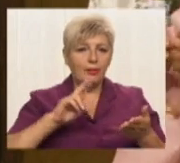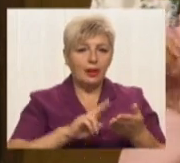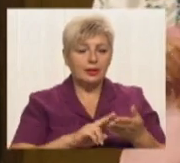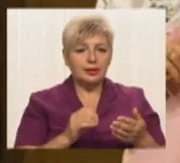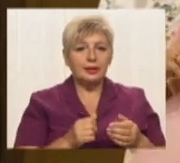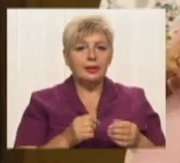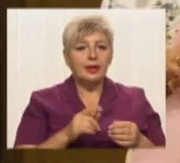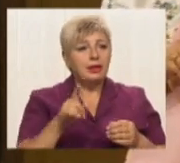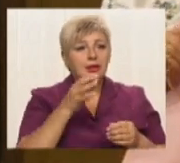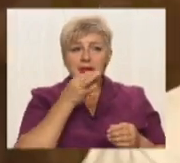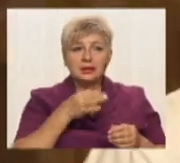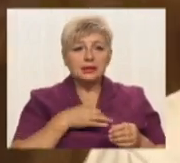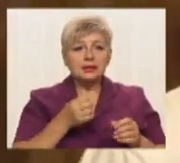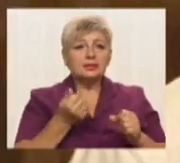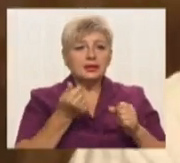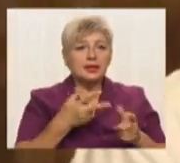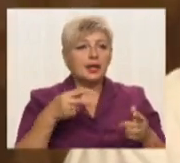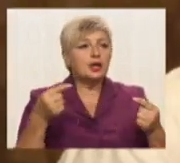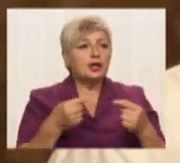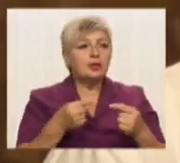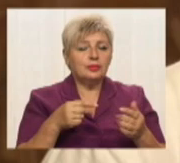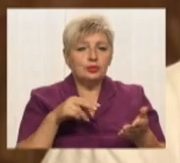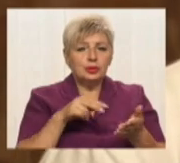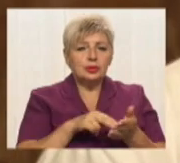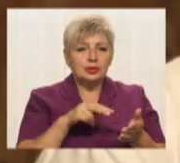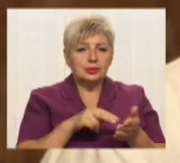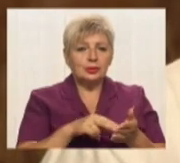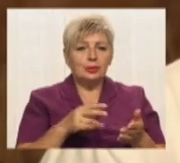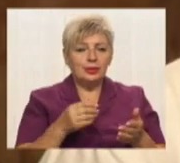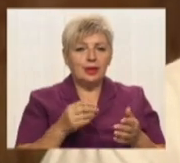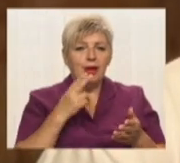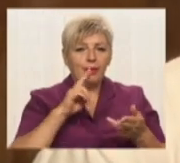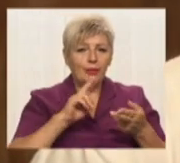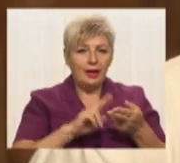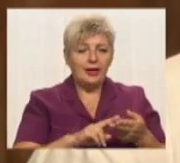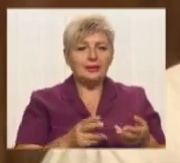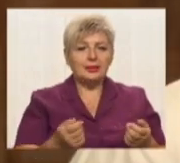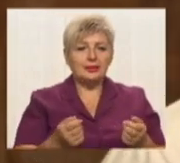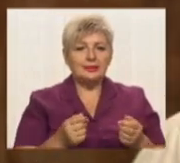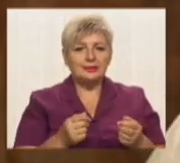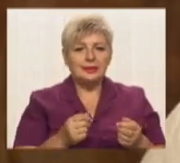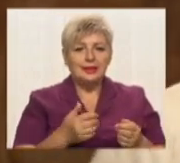конкретно коштує марка. Ви хочете випустити марку? Звертайтеся, ми домовимось.